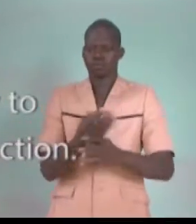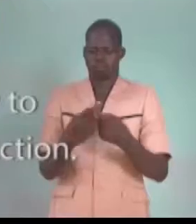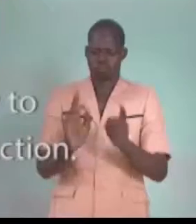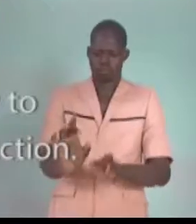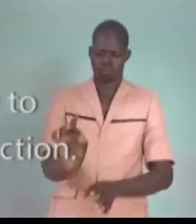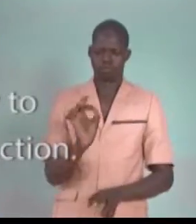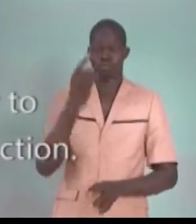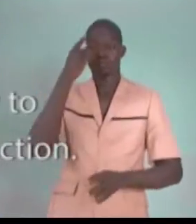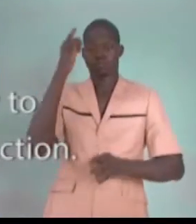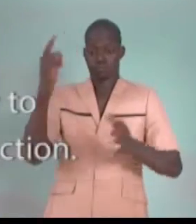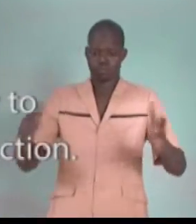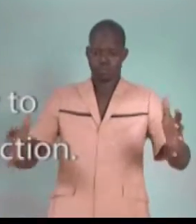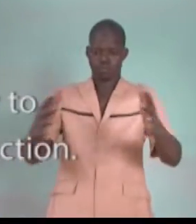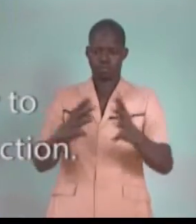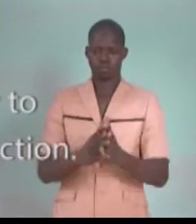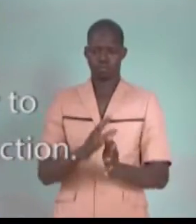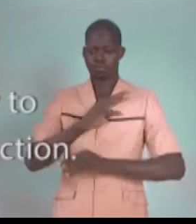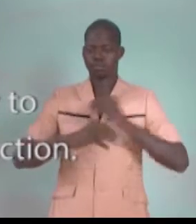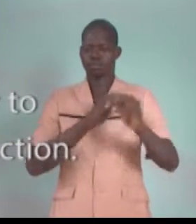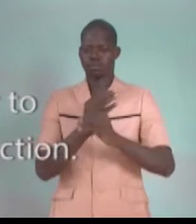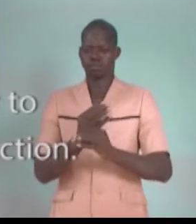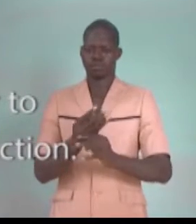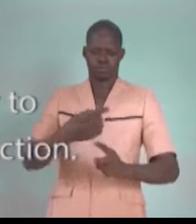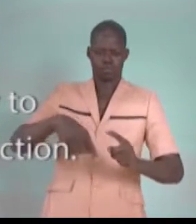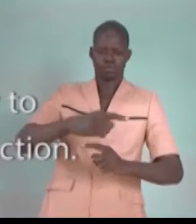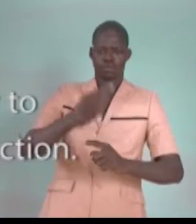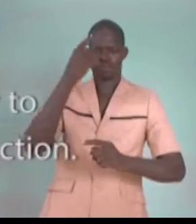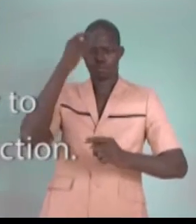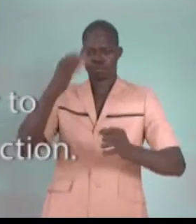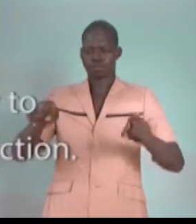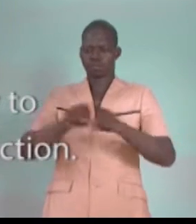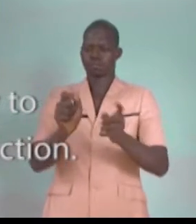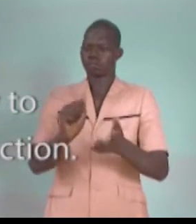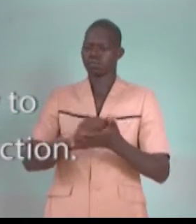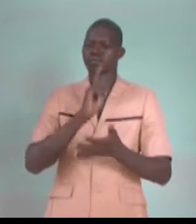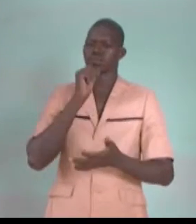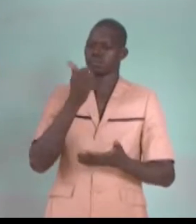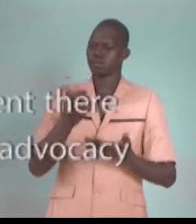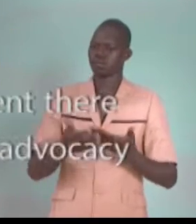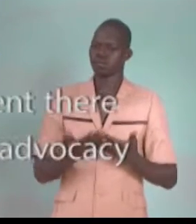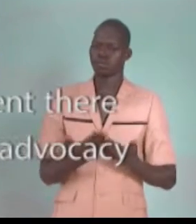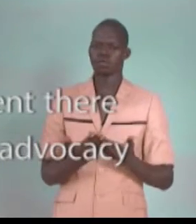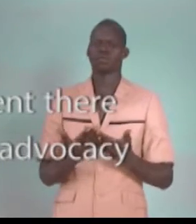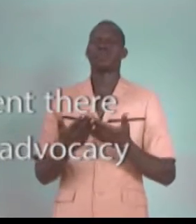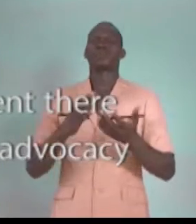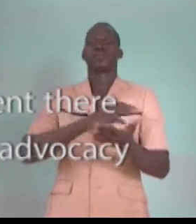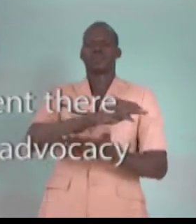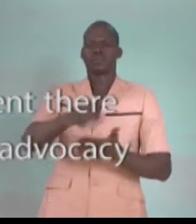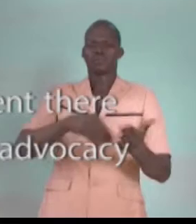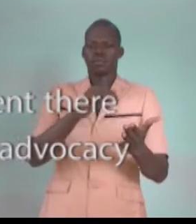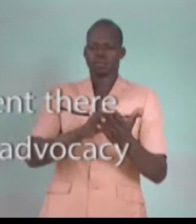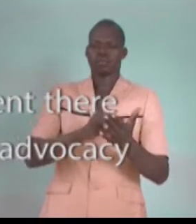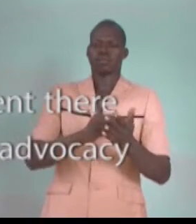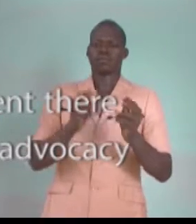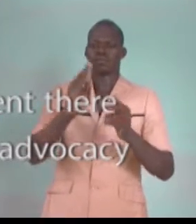pour mobiliser tout le monde autour d'un engagement comme celui-ci, ce n'est pas toujours évident. Donc, au sein même du